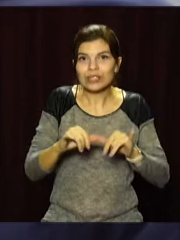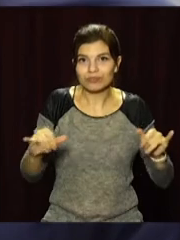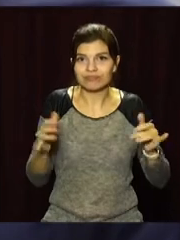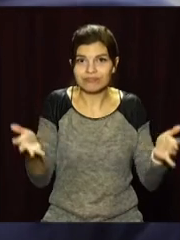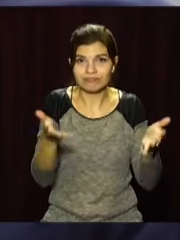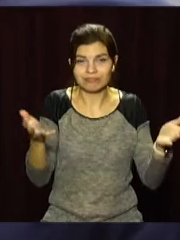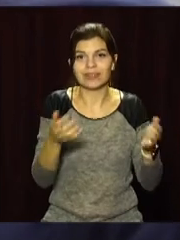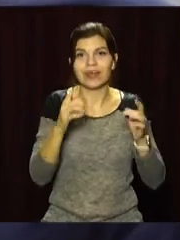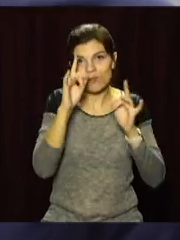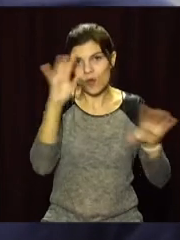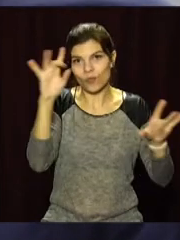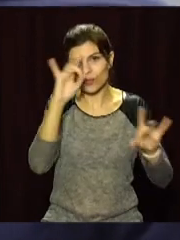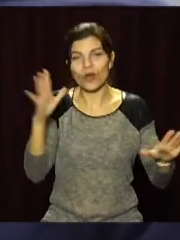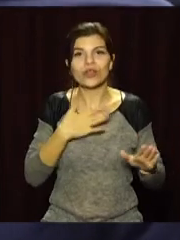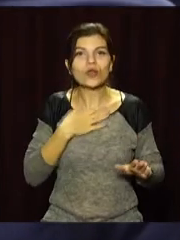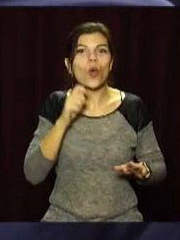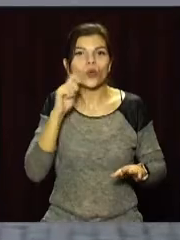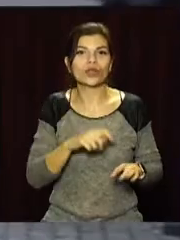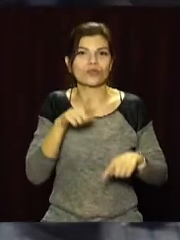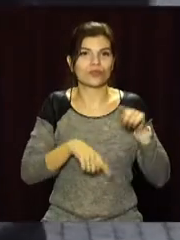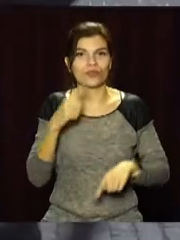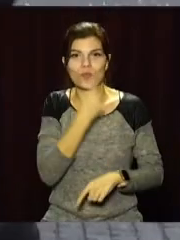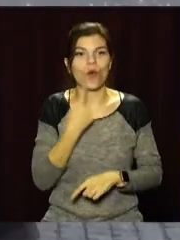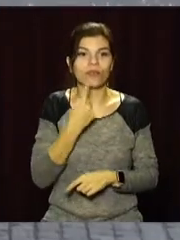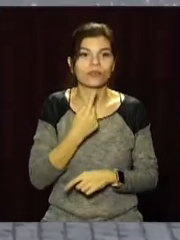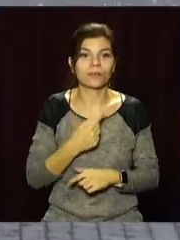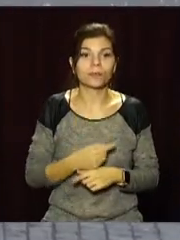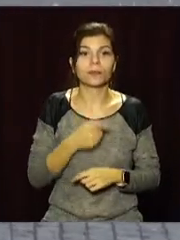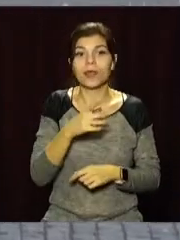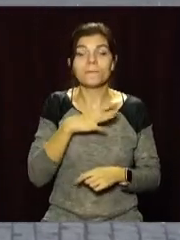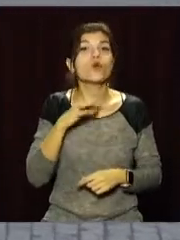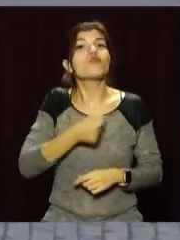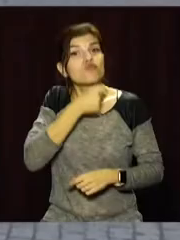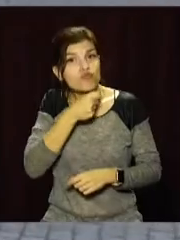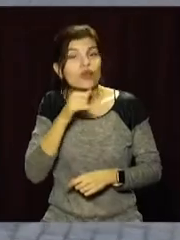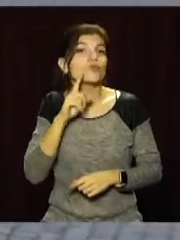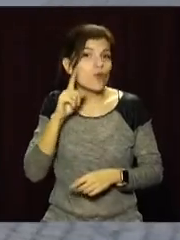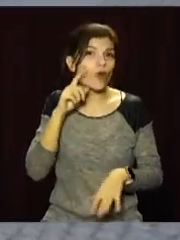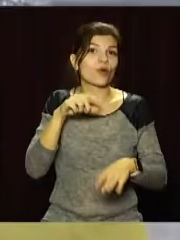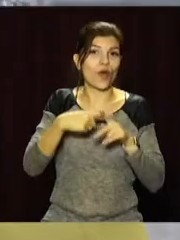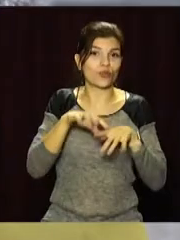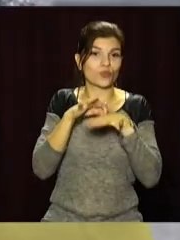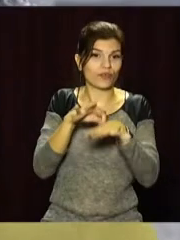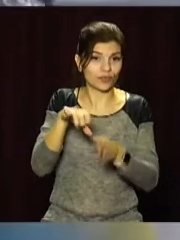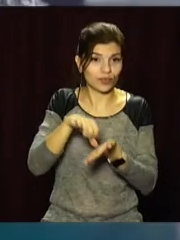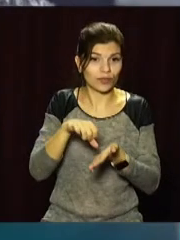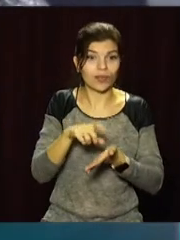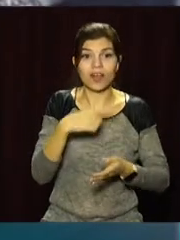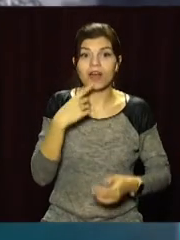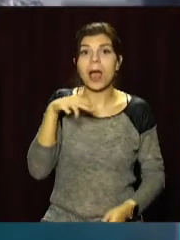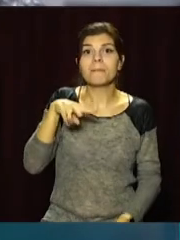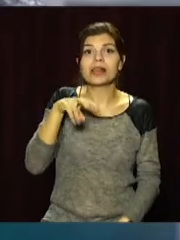і популяризуємо нашу рідну мову. Учасниками флешмобу були як дорослі, так і маленькі городяни. Наприклад, слово